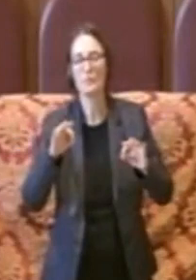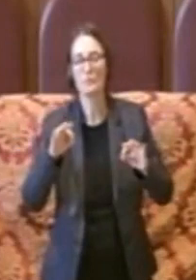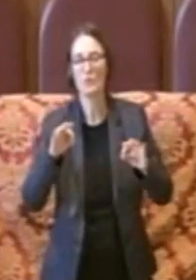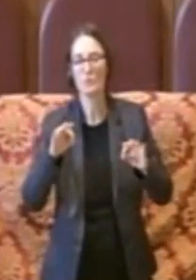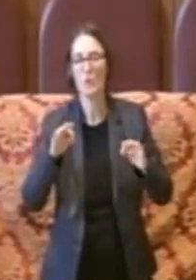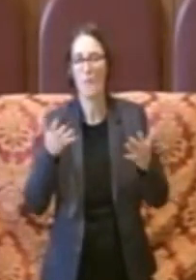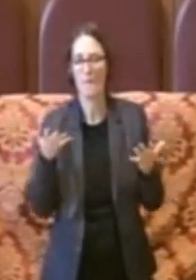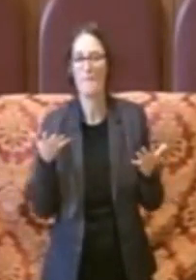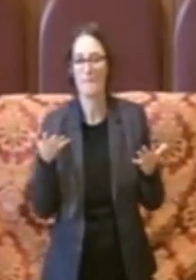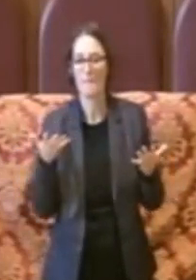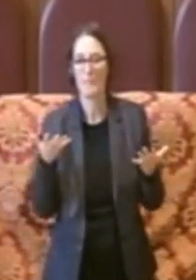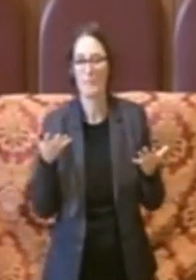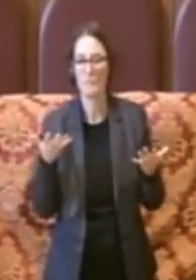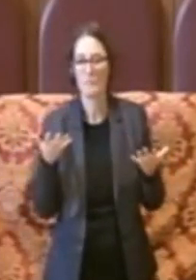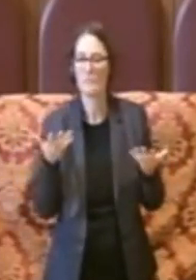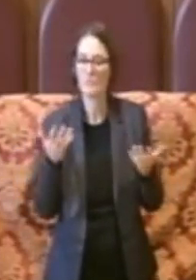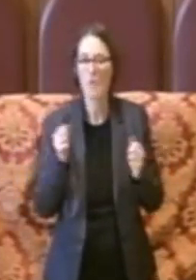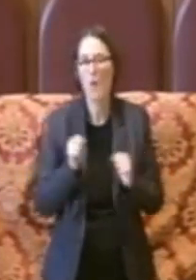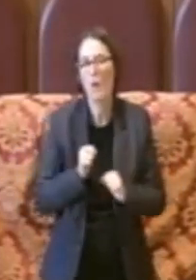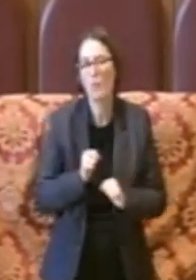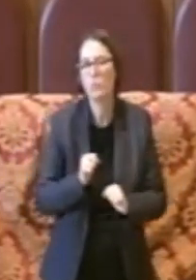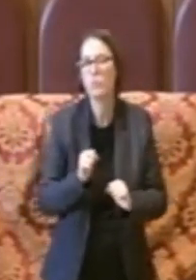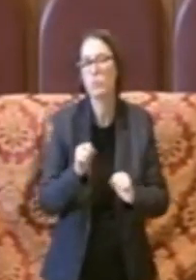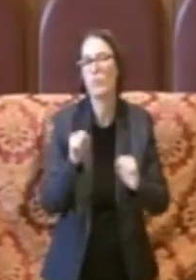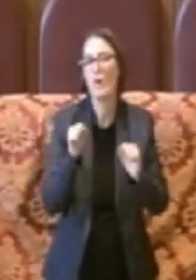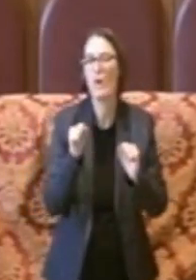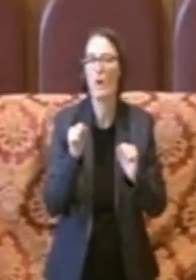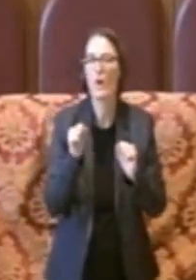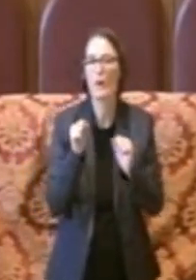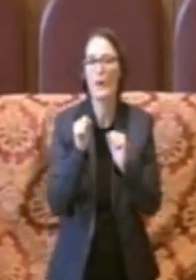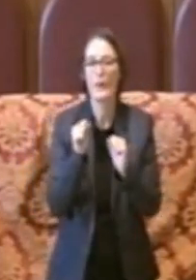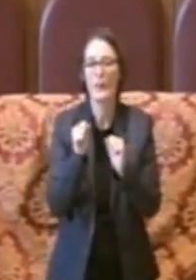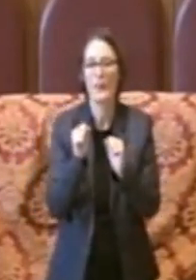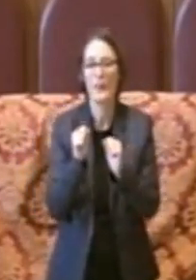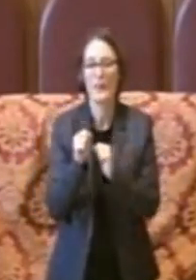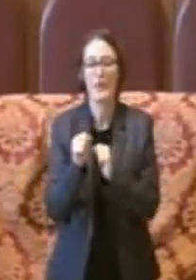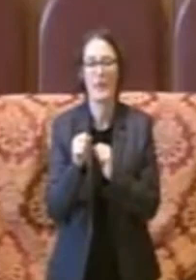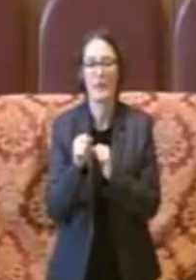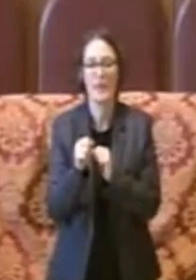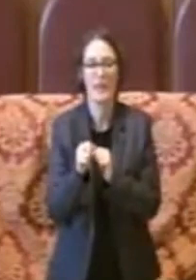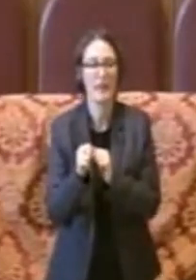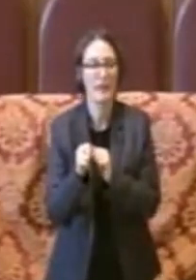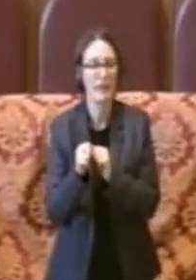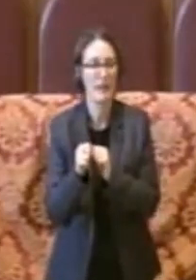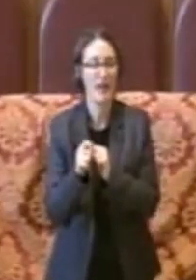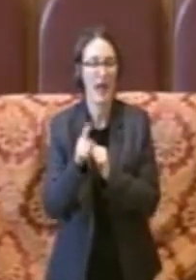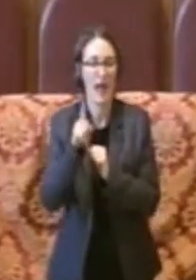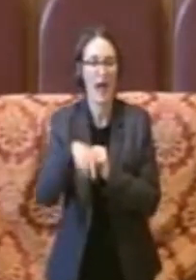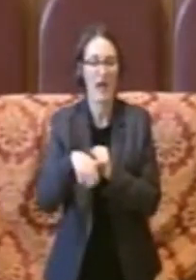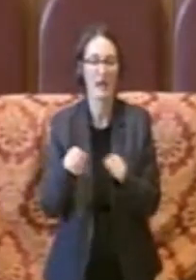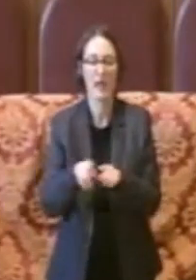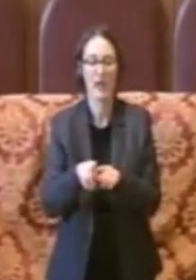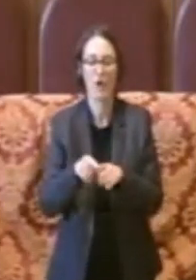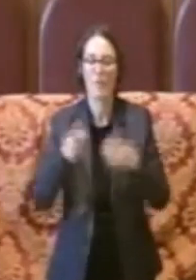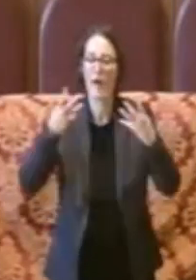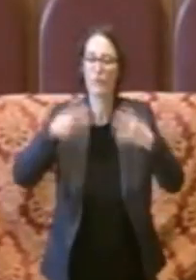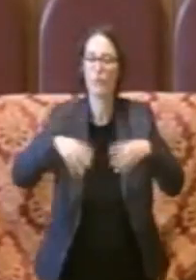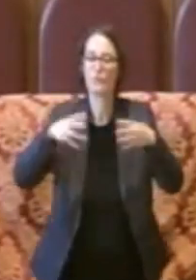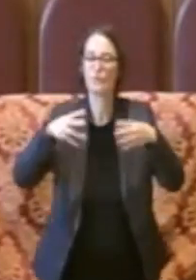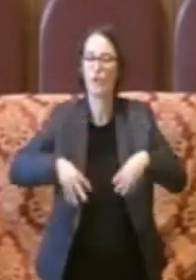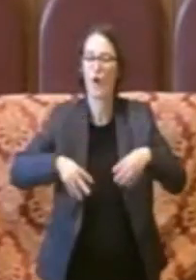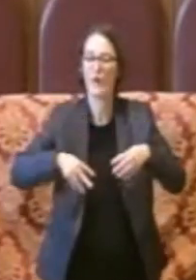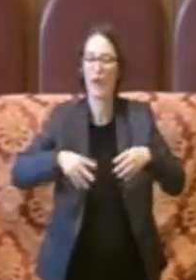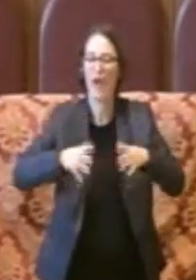possa anche qualificarsi come una cosiddetta macro struttura digitale, nel senso noi abbiamo,